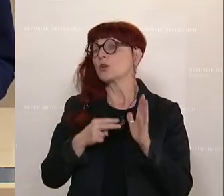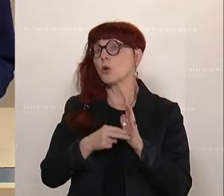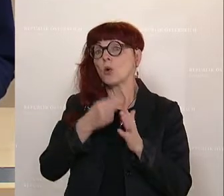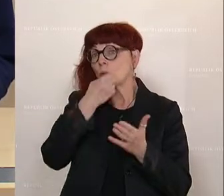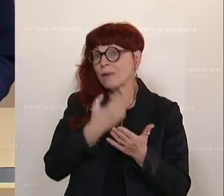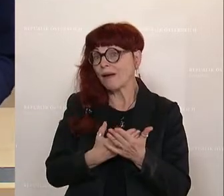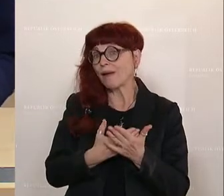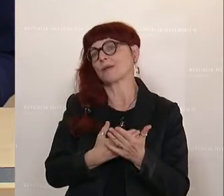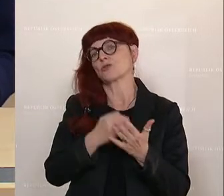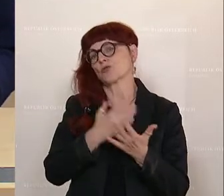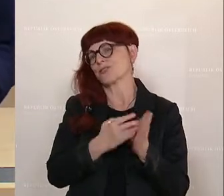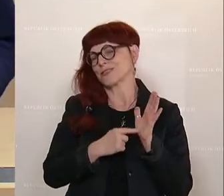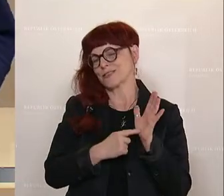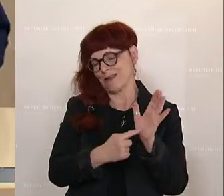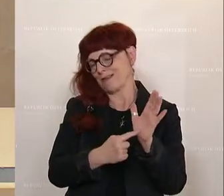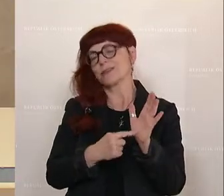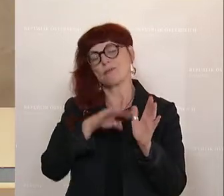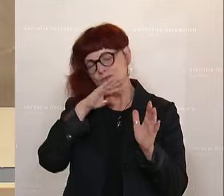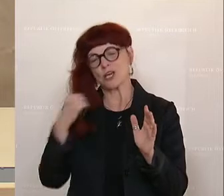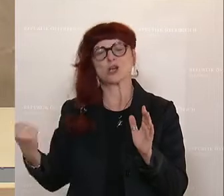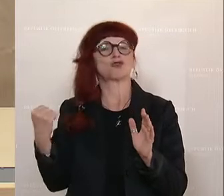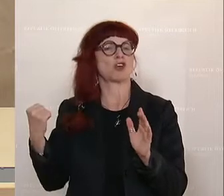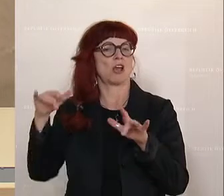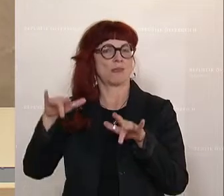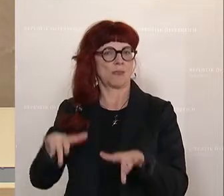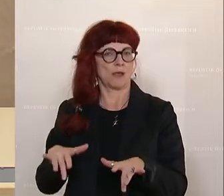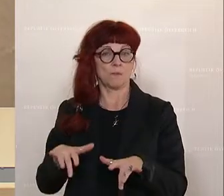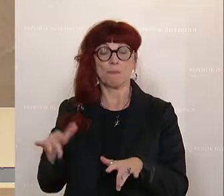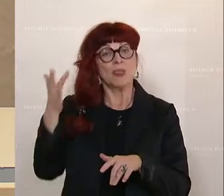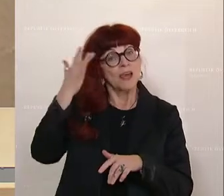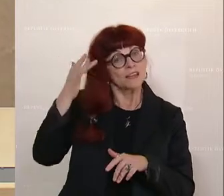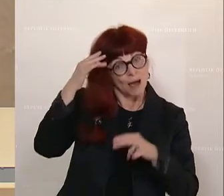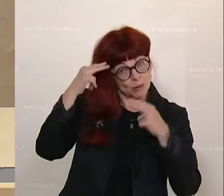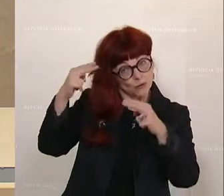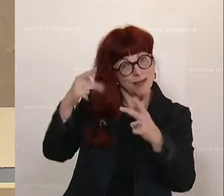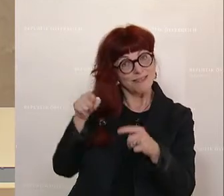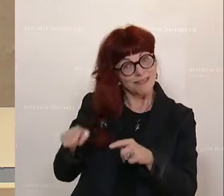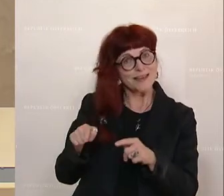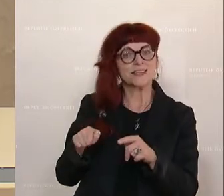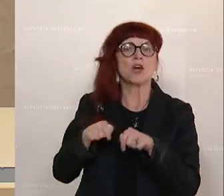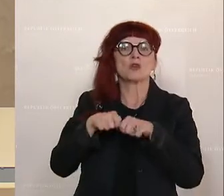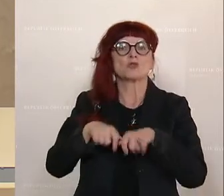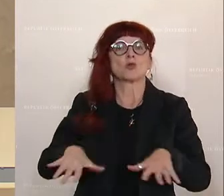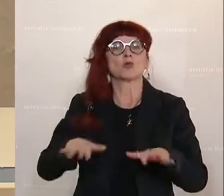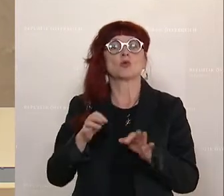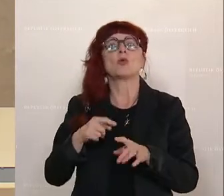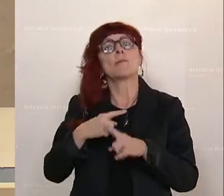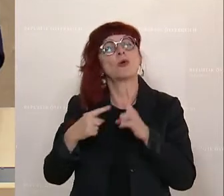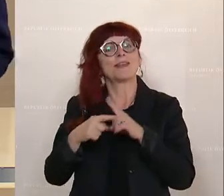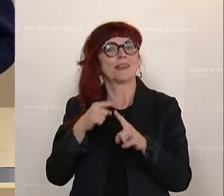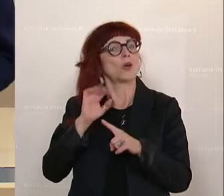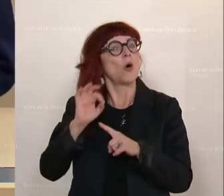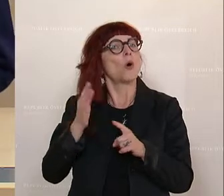vielen Stärken. Sehr geehrte Damen und Herren, das ist echte Strukturpolitik für eine gute Zukunft in unserem Land.